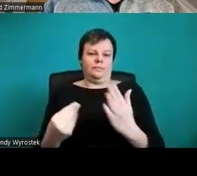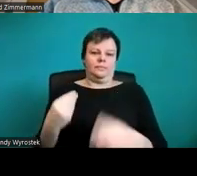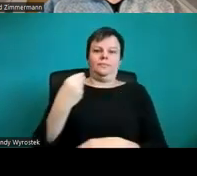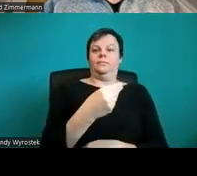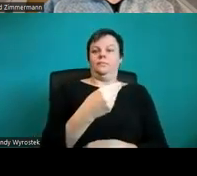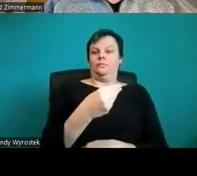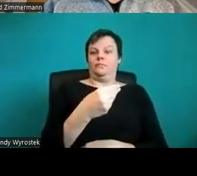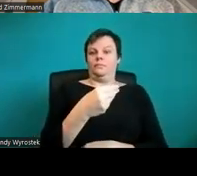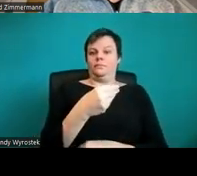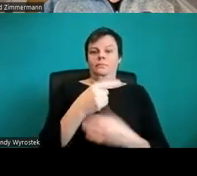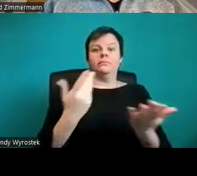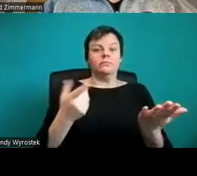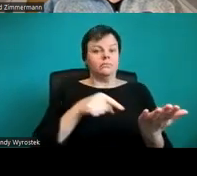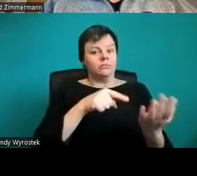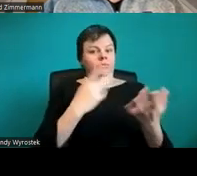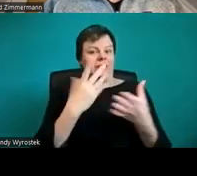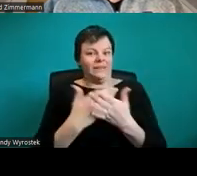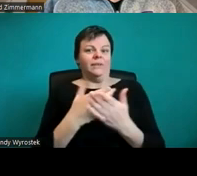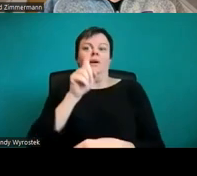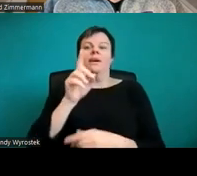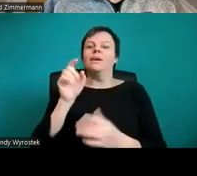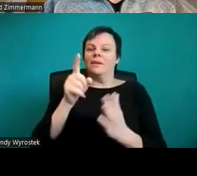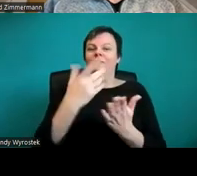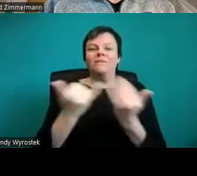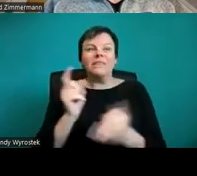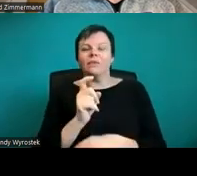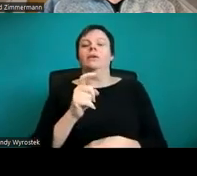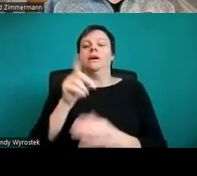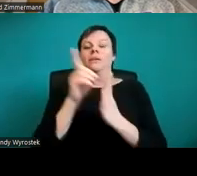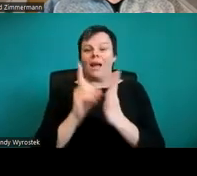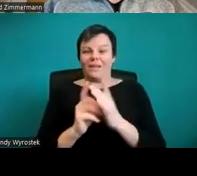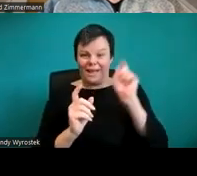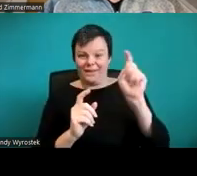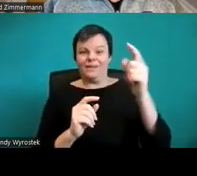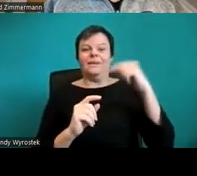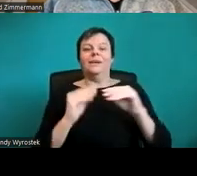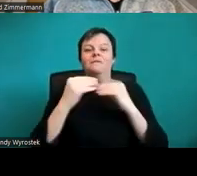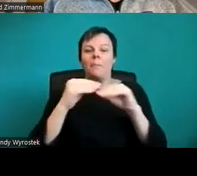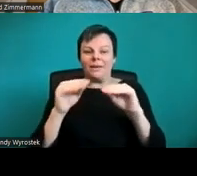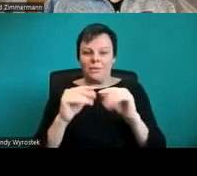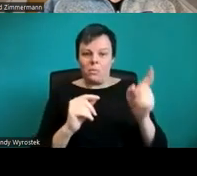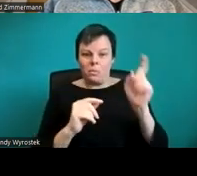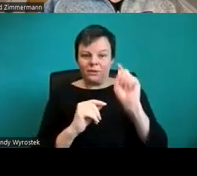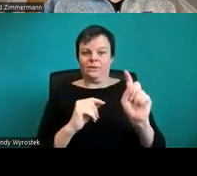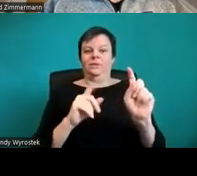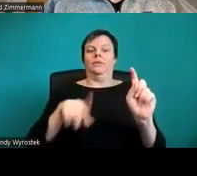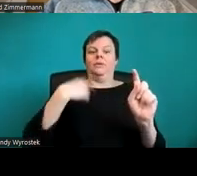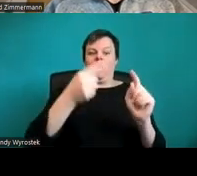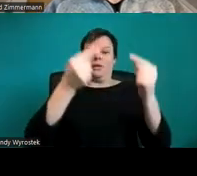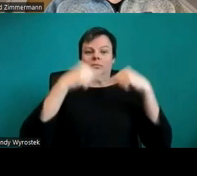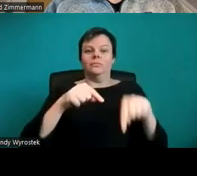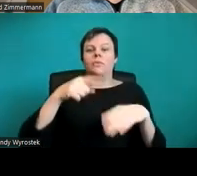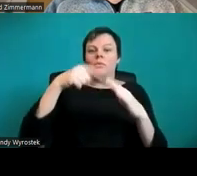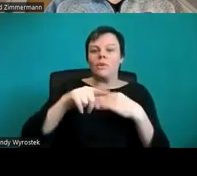auf Titel. Und der Titel heißt jetzt Digitale Barrierefreiheit. Das sollte ungefähr